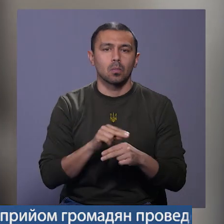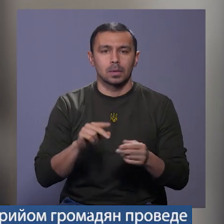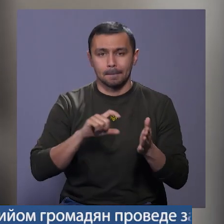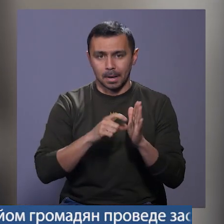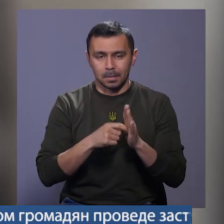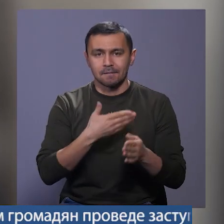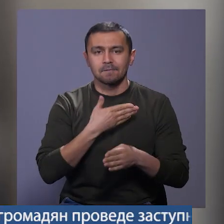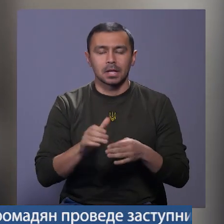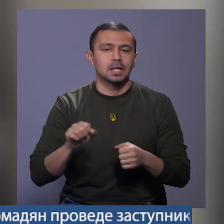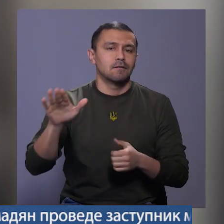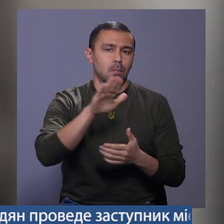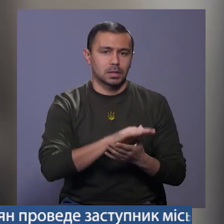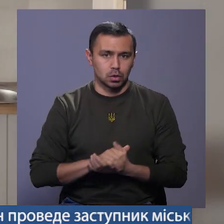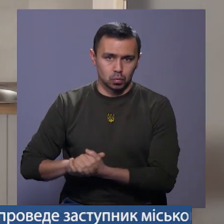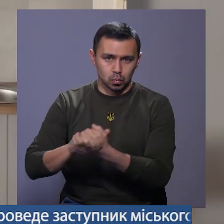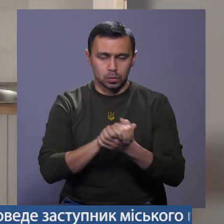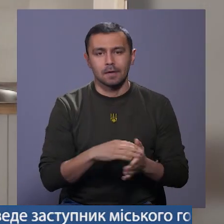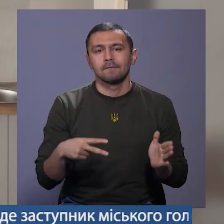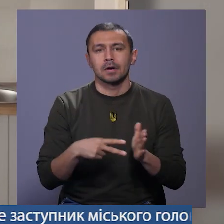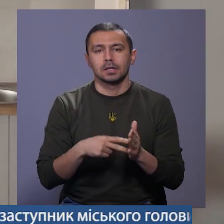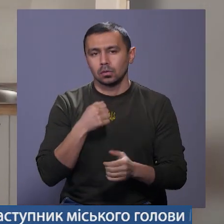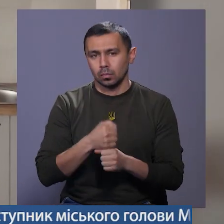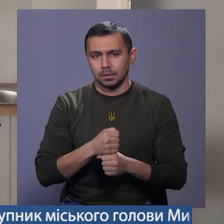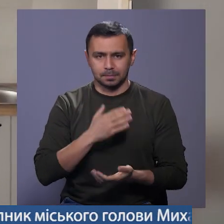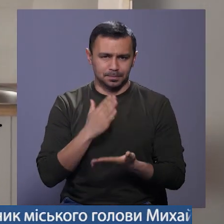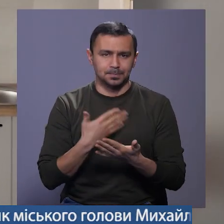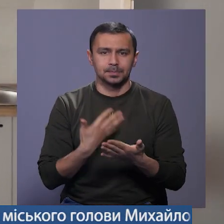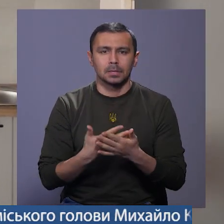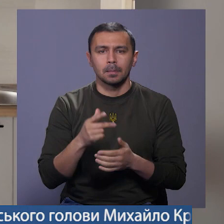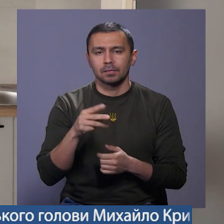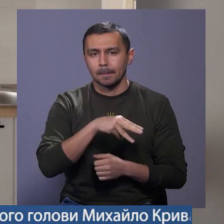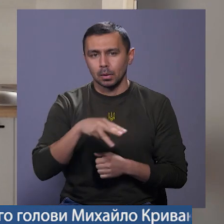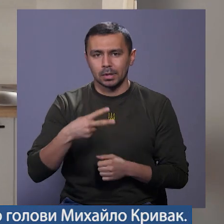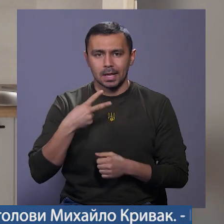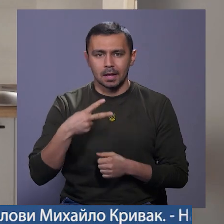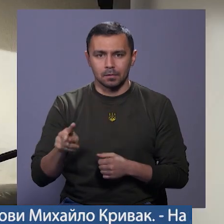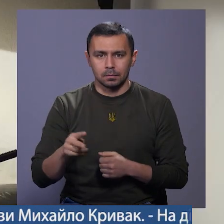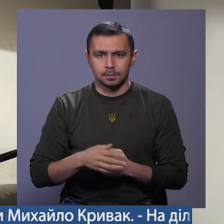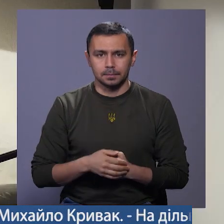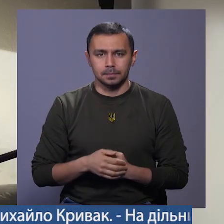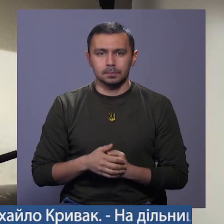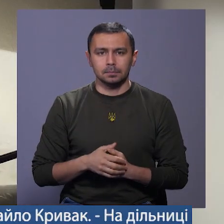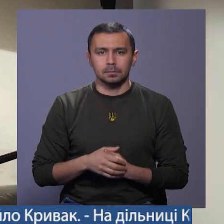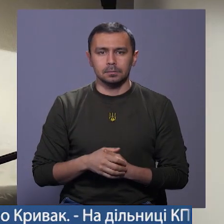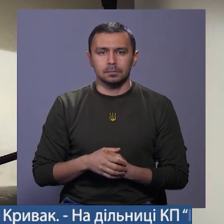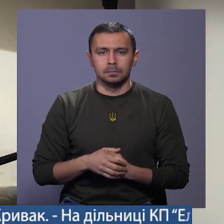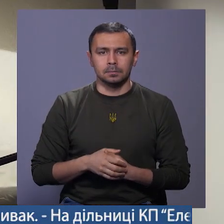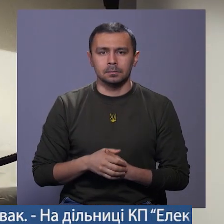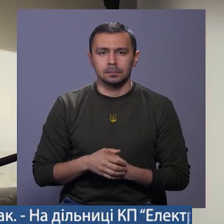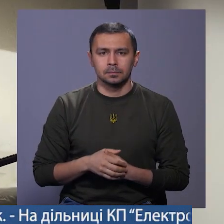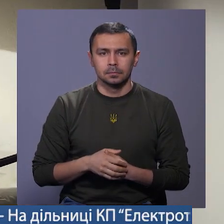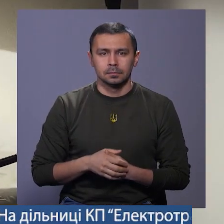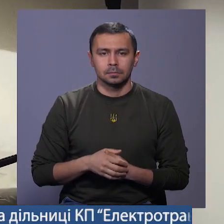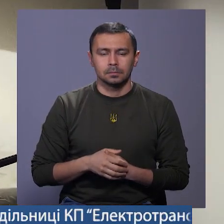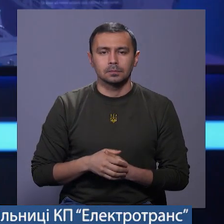приміщень виділив Європейський Союз. Вартість робіт склала близько півтора мільйона євро. Ірина Кондратюк, Володимир Щуренко –